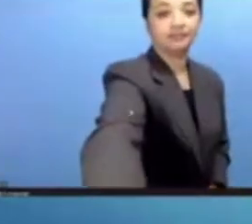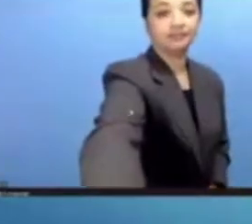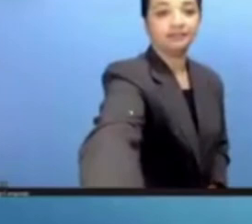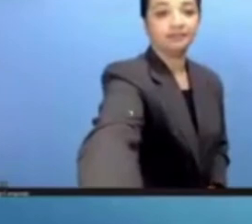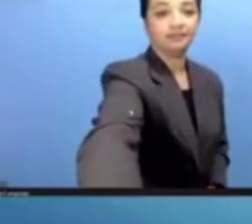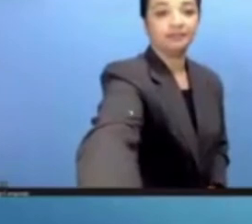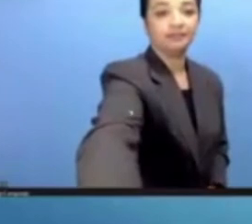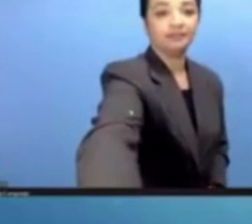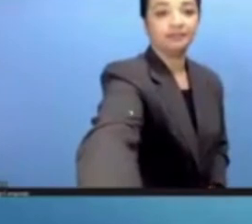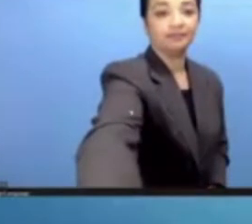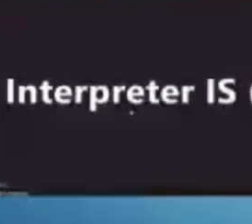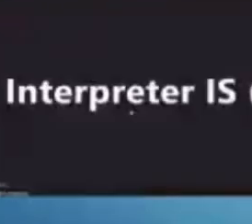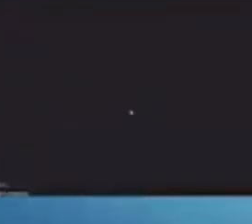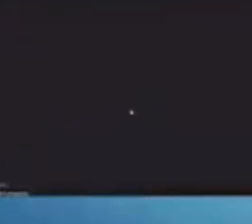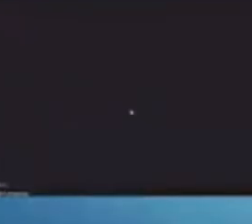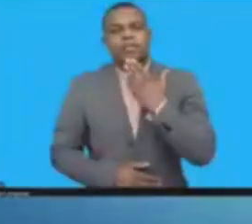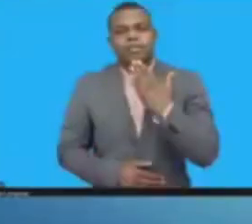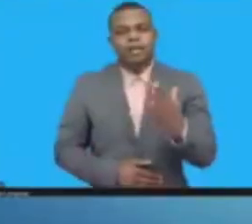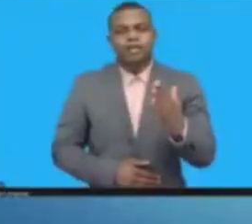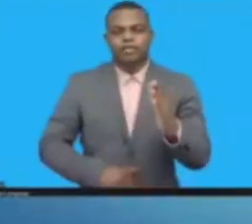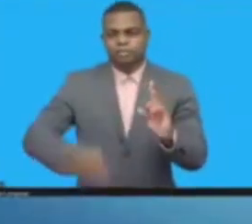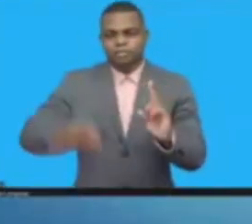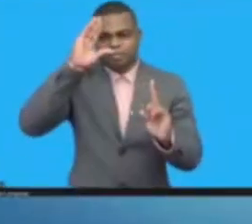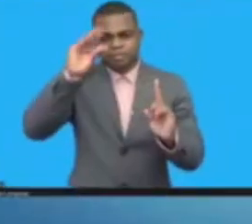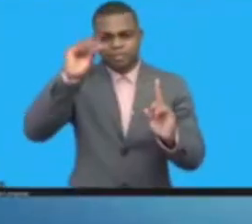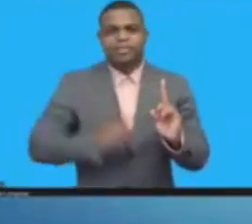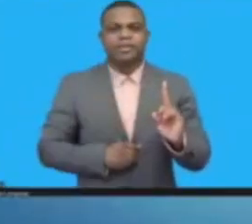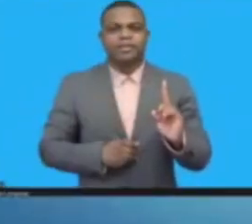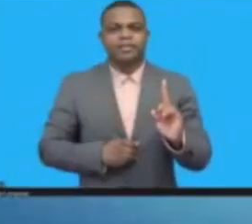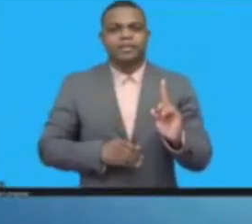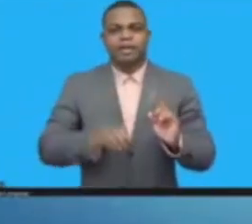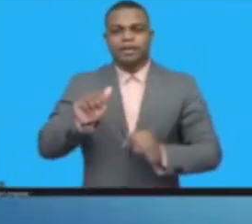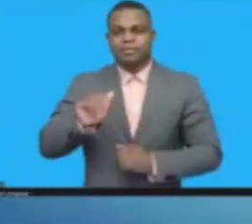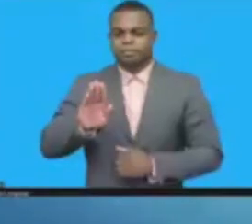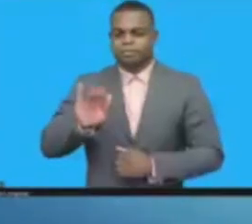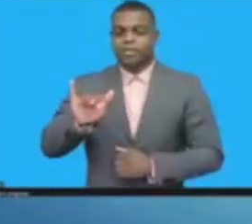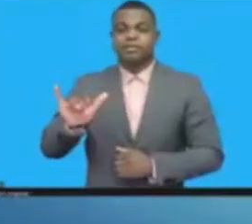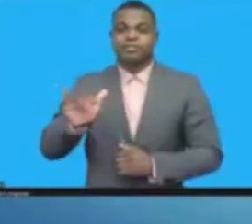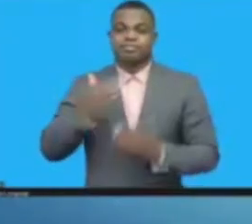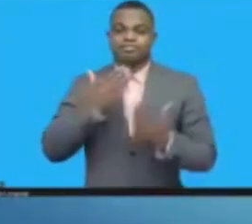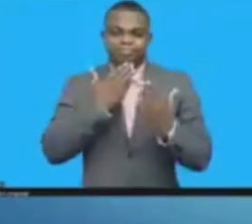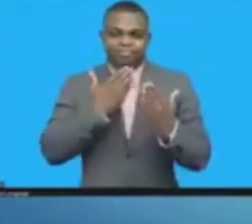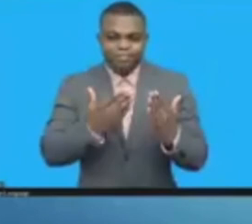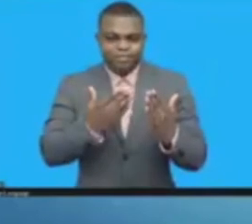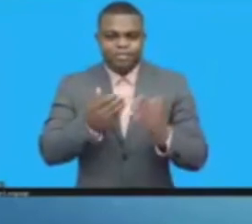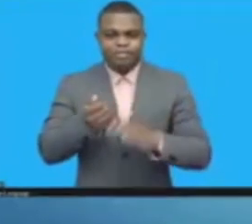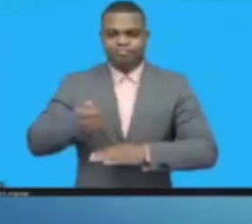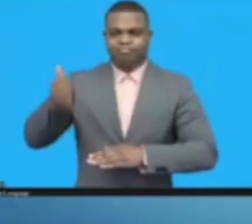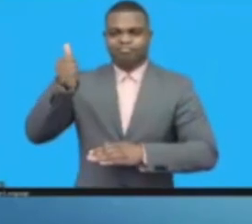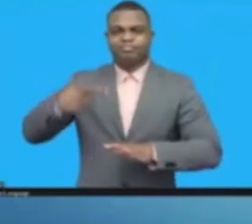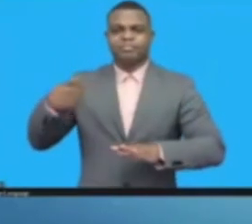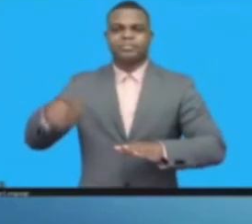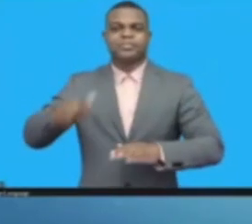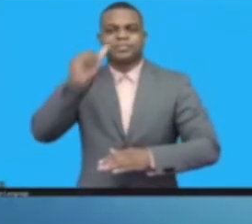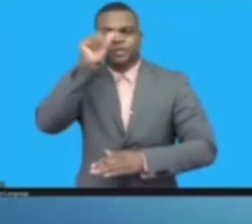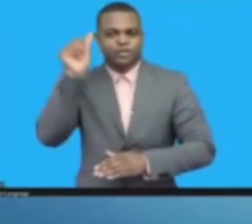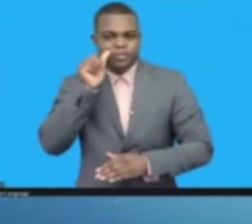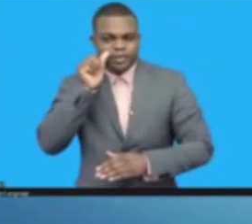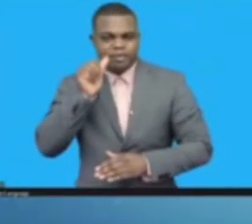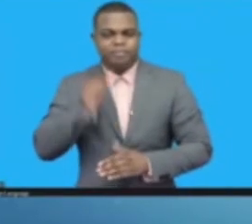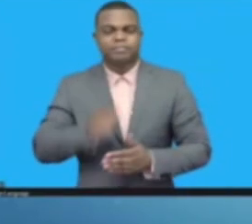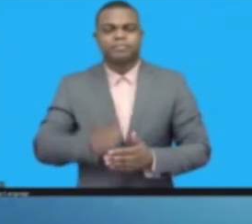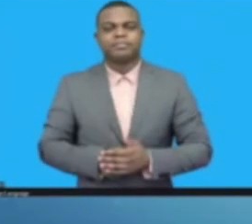أديس بابا أشكر رئيس الوزراء فخامة أبي أحمد رئيس الوزراء ضيف